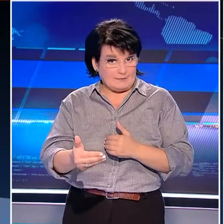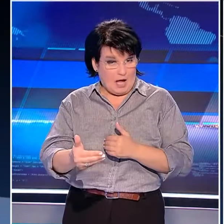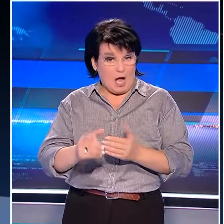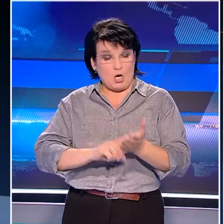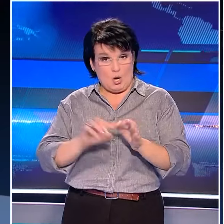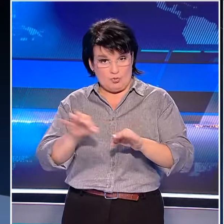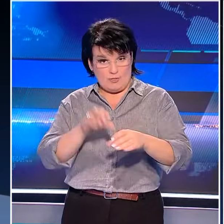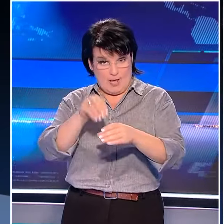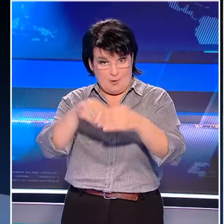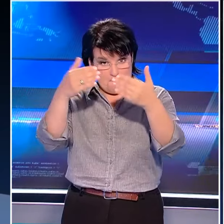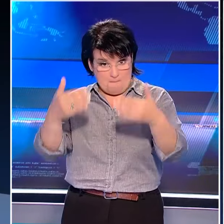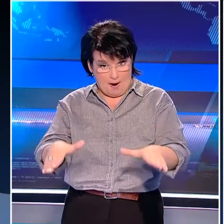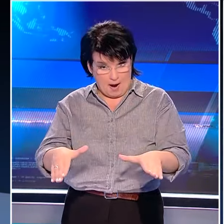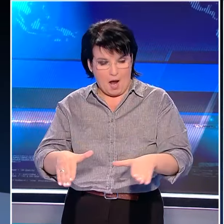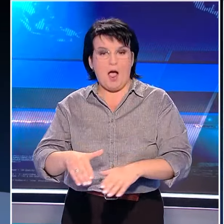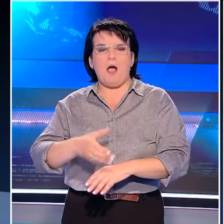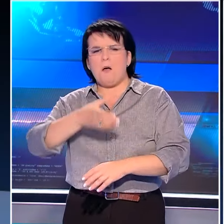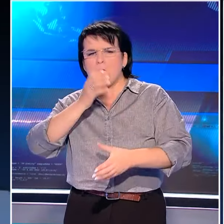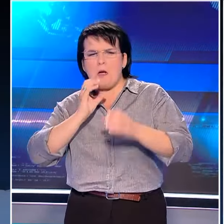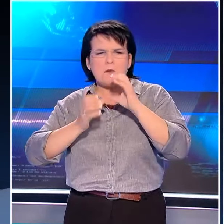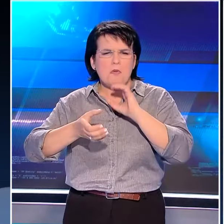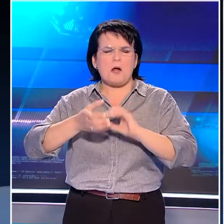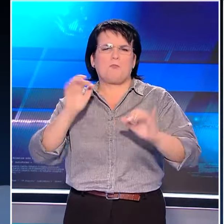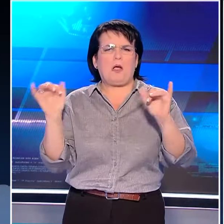αφήστε τα γλέντια που ακολούθησαν μετά στο μπαρκ και τα λοιπά.